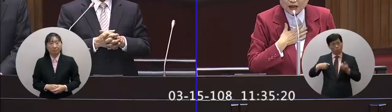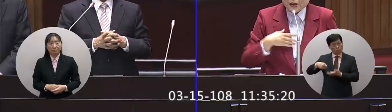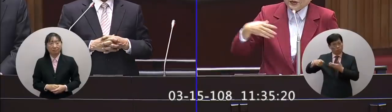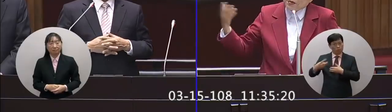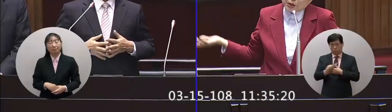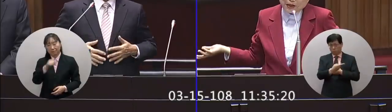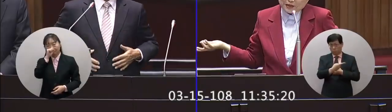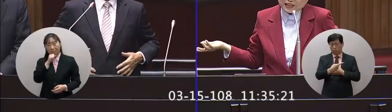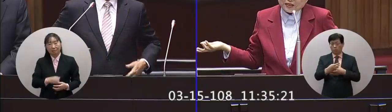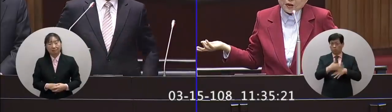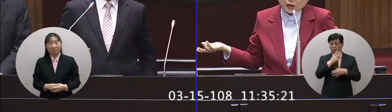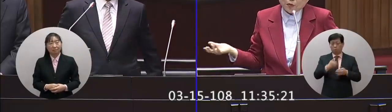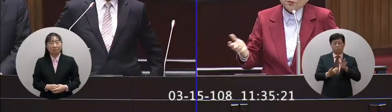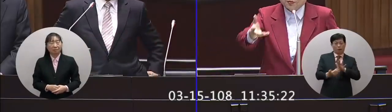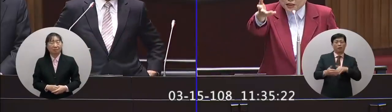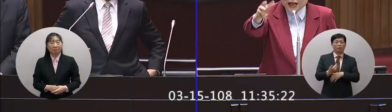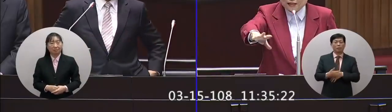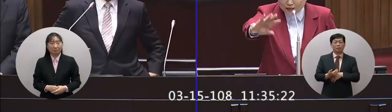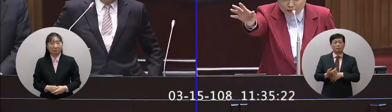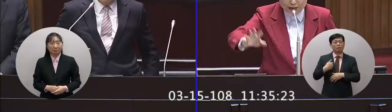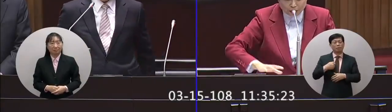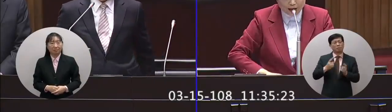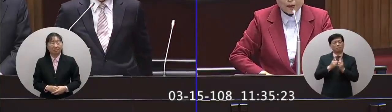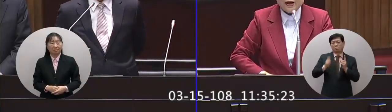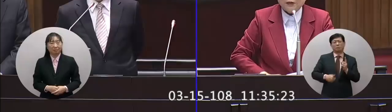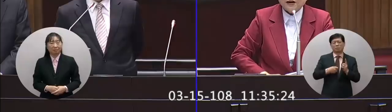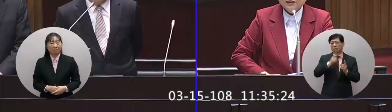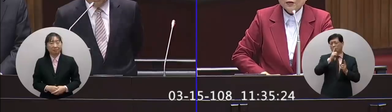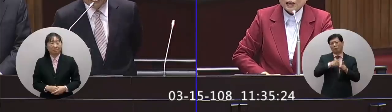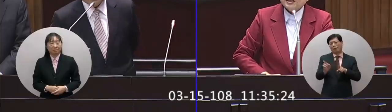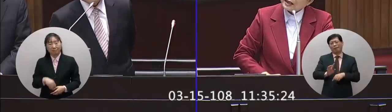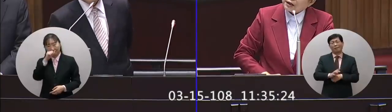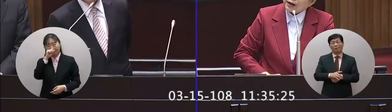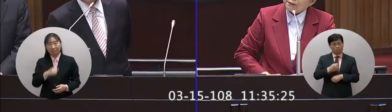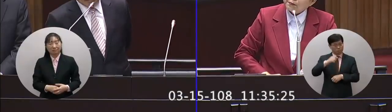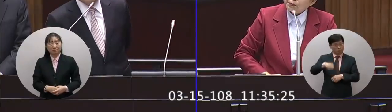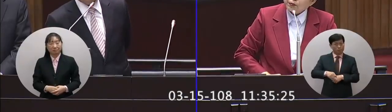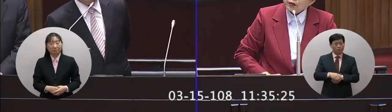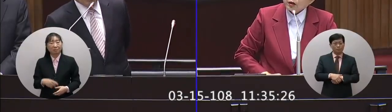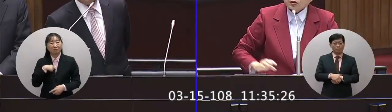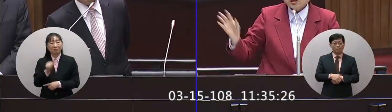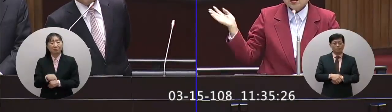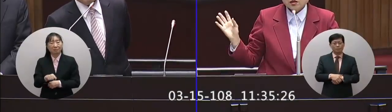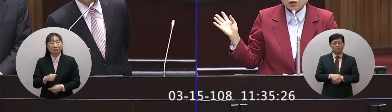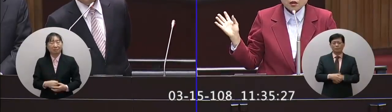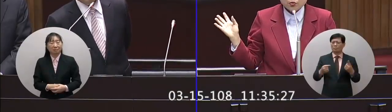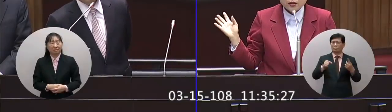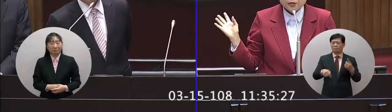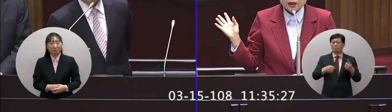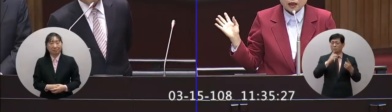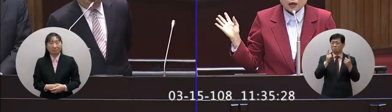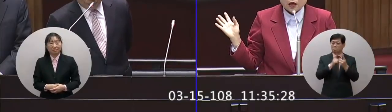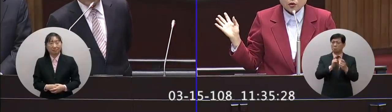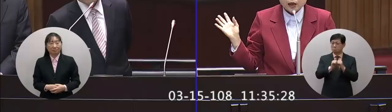提出相對岸我才不會被你們擋掉我們內行人就不要講外行話了好不好院長你贊成嗎這個是